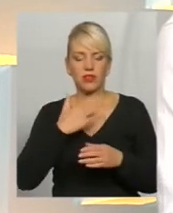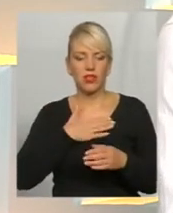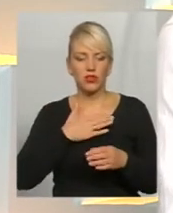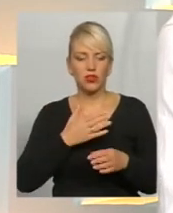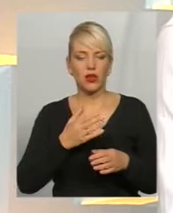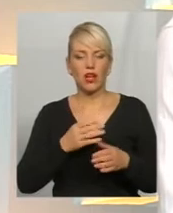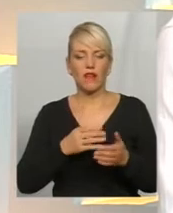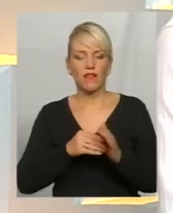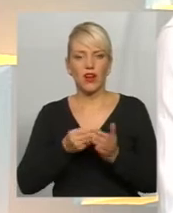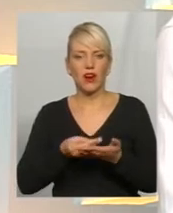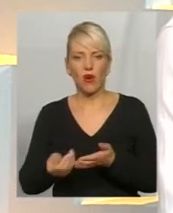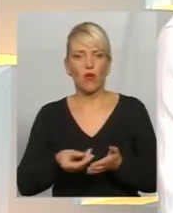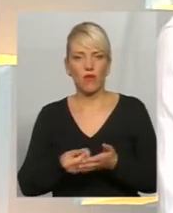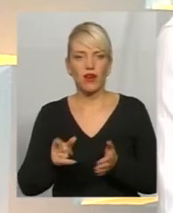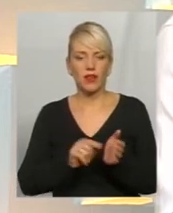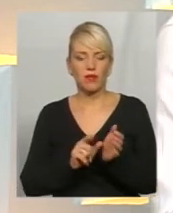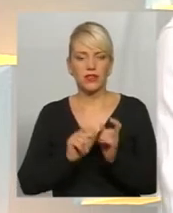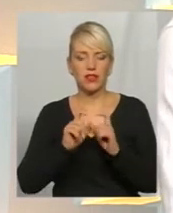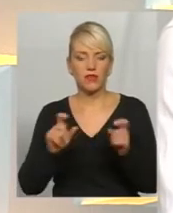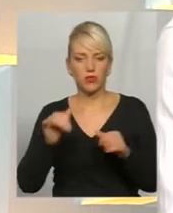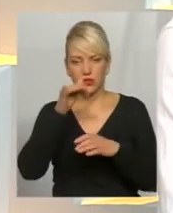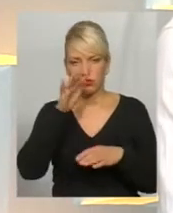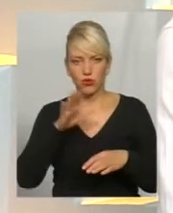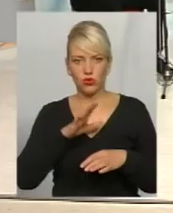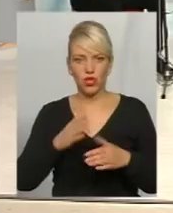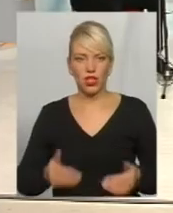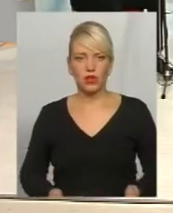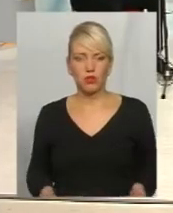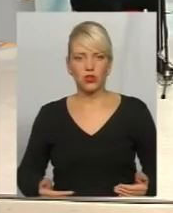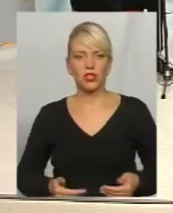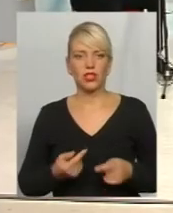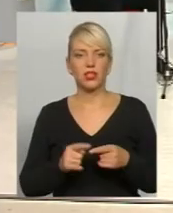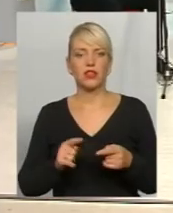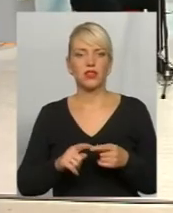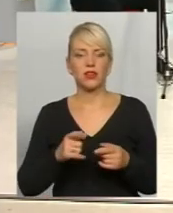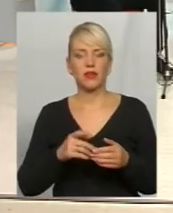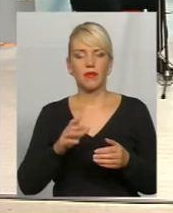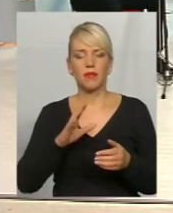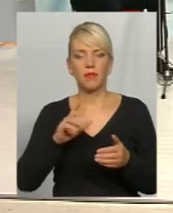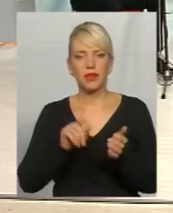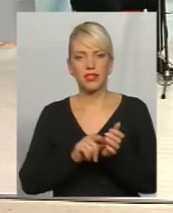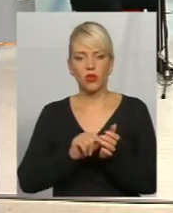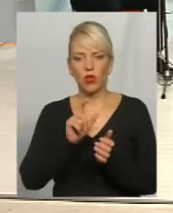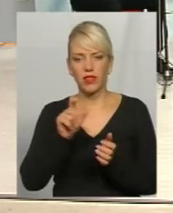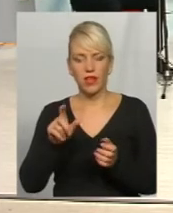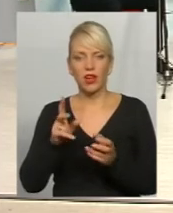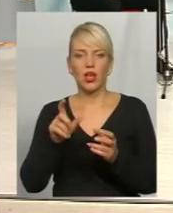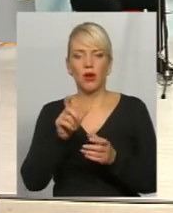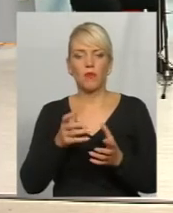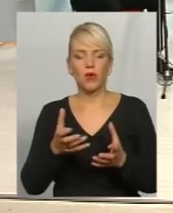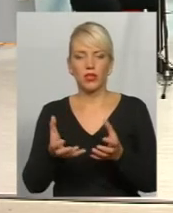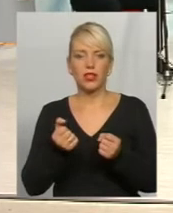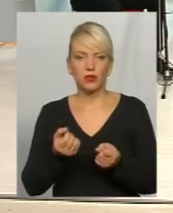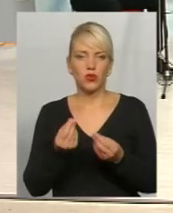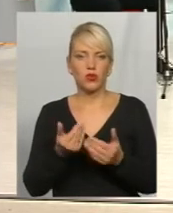фонд не зможуть вижити. Тому що та пенсія, яка сьогодні є в наших пенсіонерів, вона виплачується з наших коштів, з нашої зарплати, доходу від